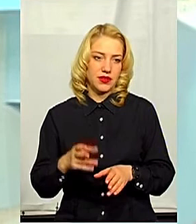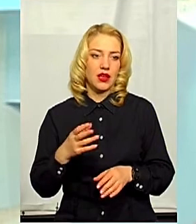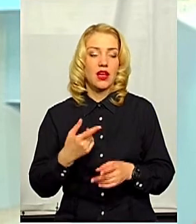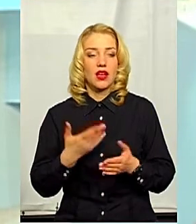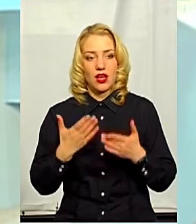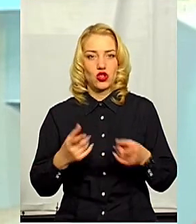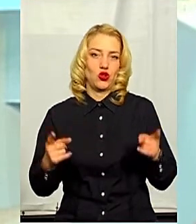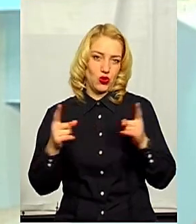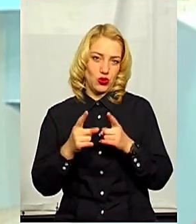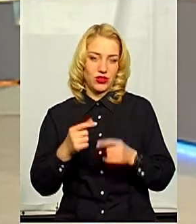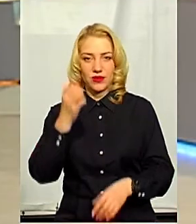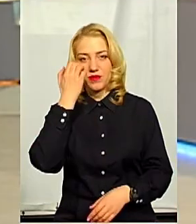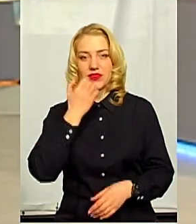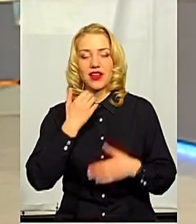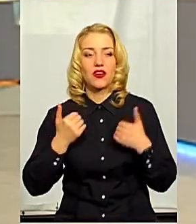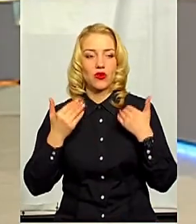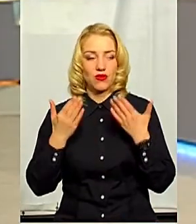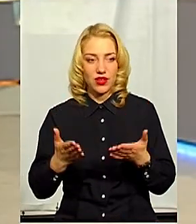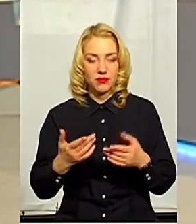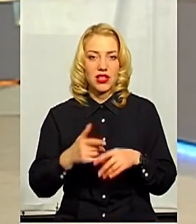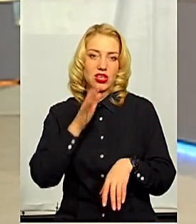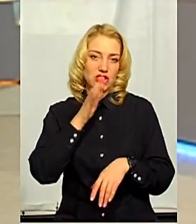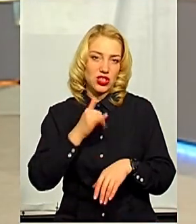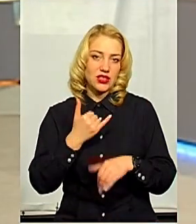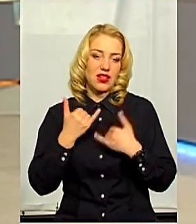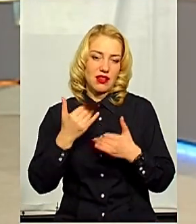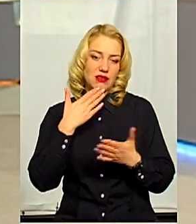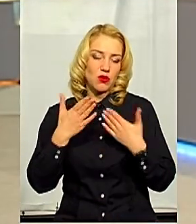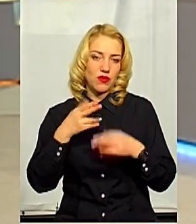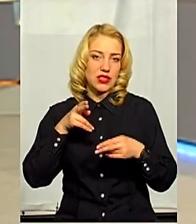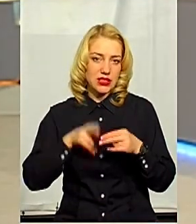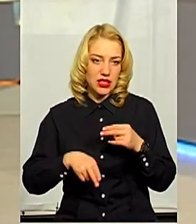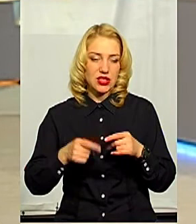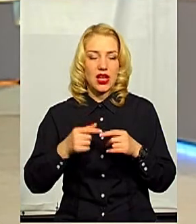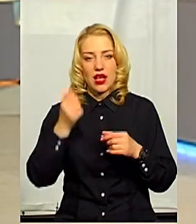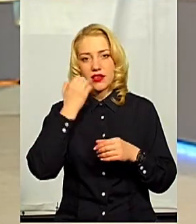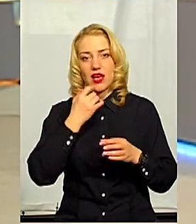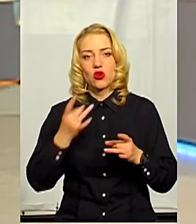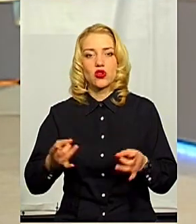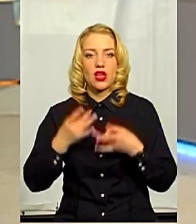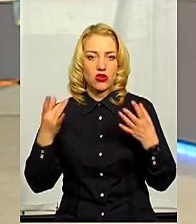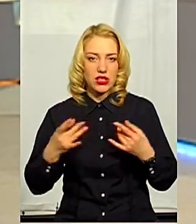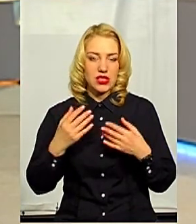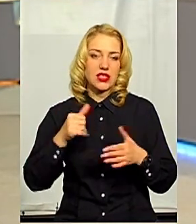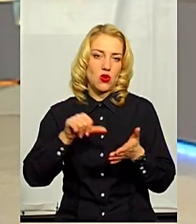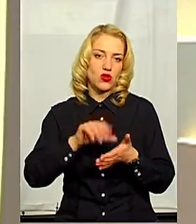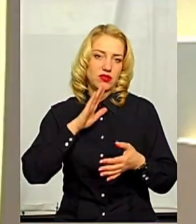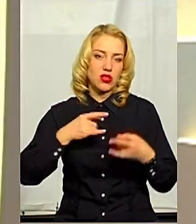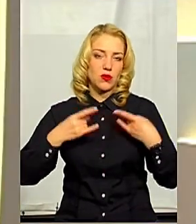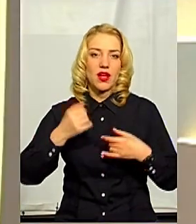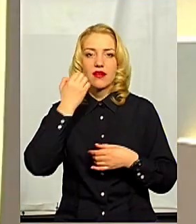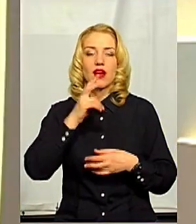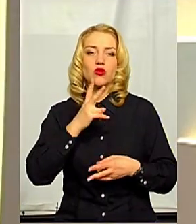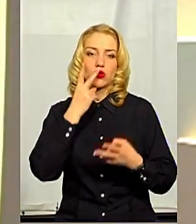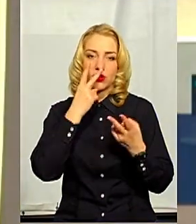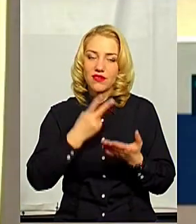дуже коротко. Я вам дякую. Час для нашого спілкування вже до бігих кінця. Дякую за роз'яснення, ще взяли участь у нашому ефірі. Дякую